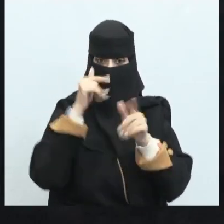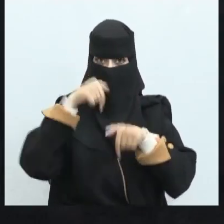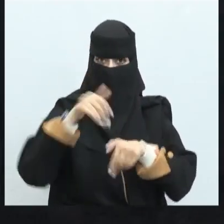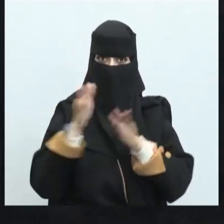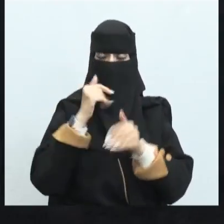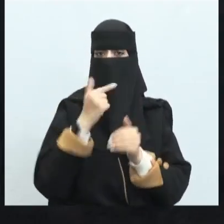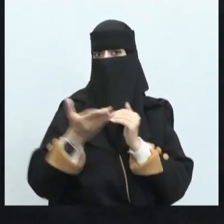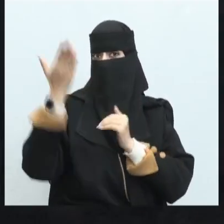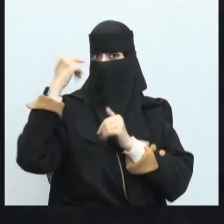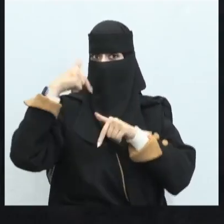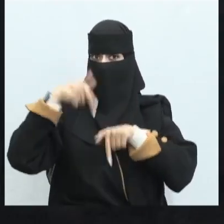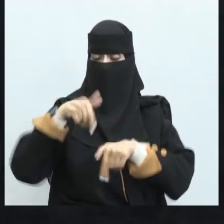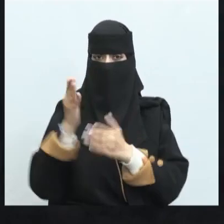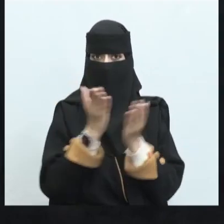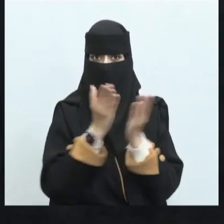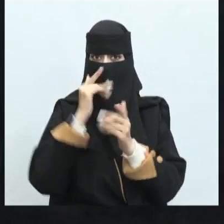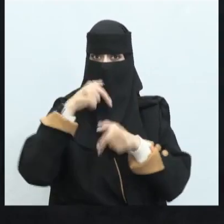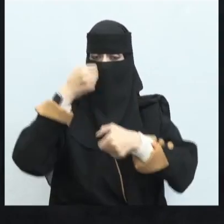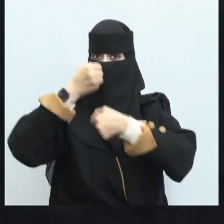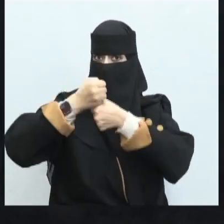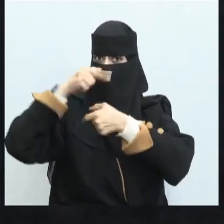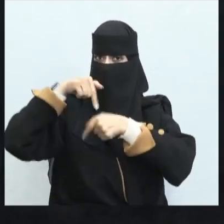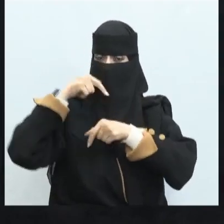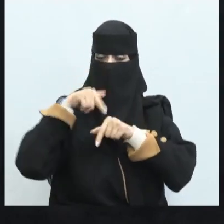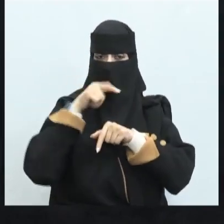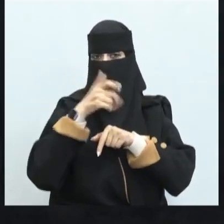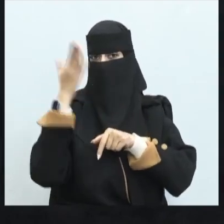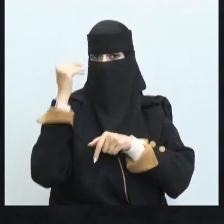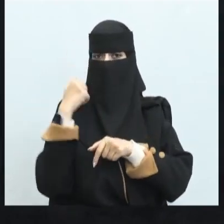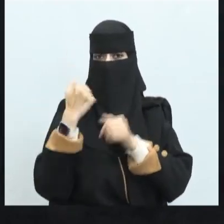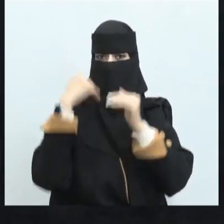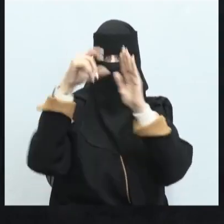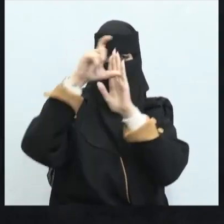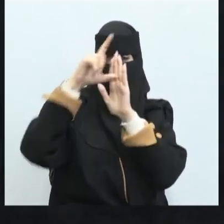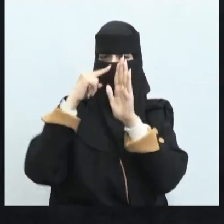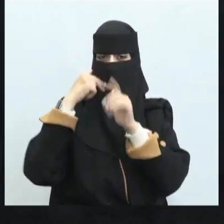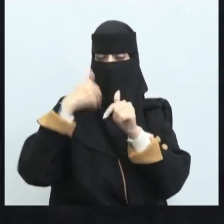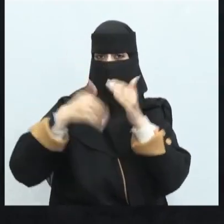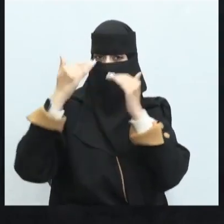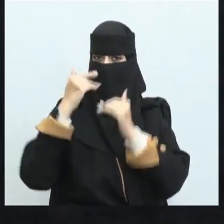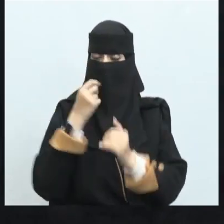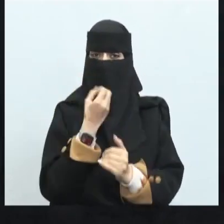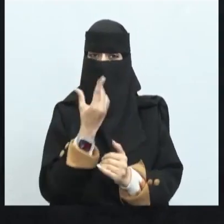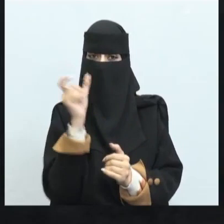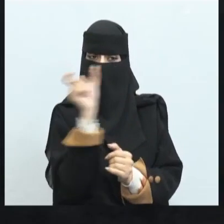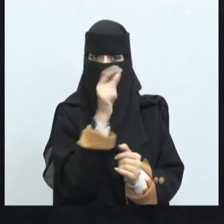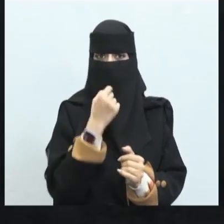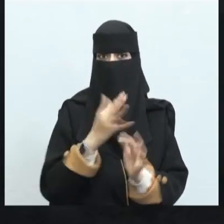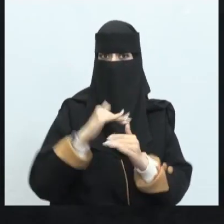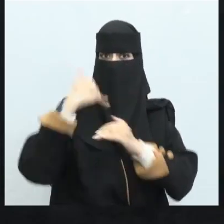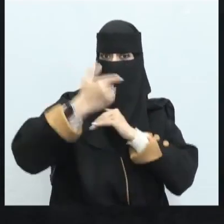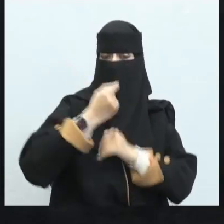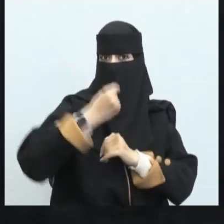وعرفنا أيضا كيف أن المعلقات تبدأ بالوقوف على الأطلال والغزل ثم يستحضر بعد ذلك فيها الوصف أو